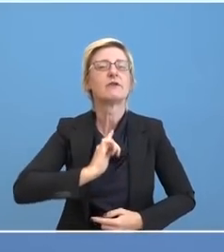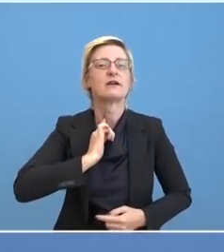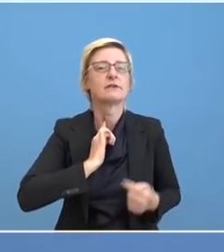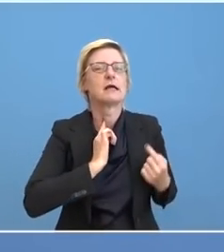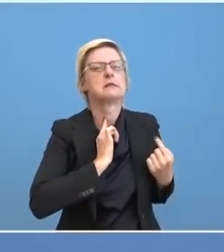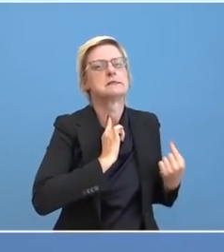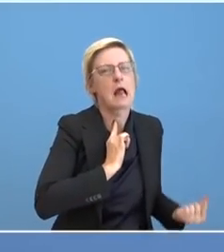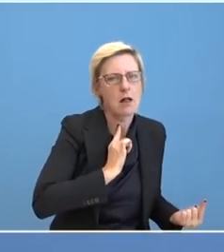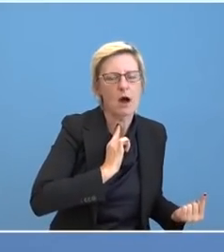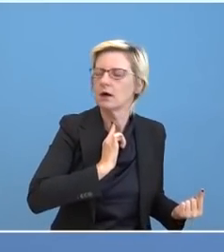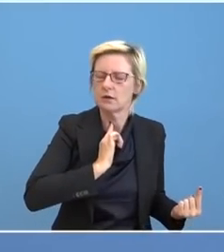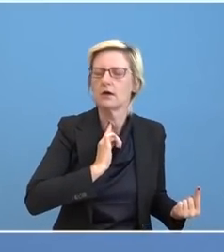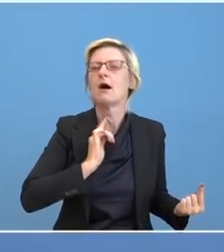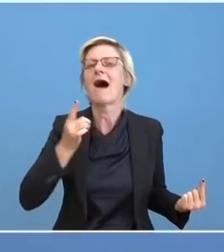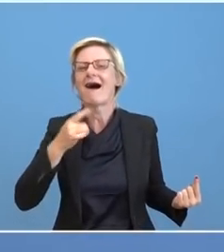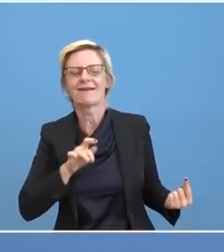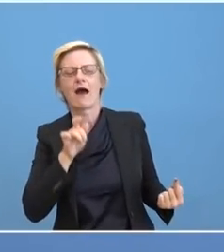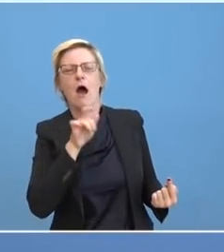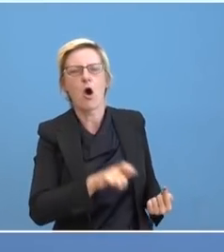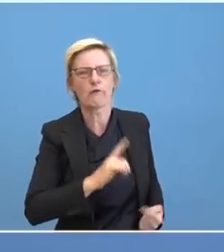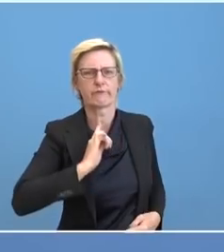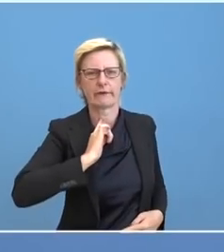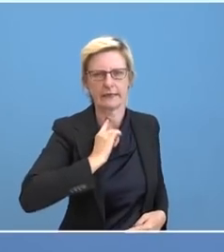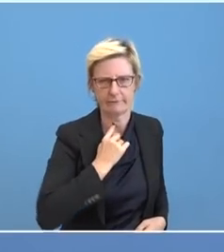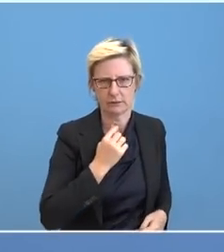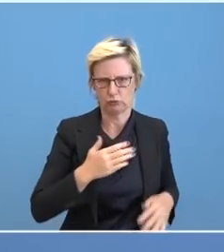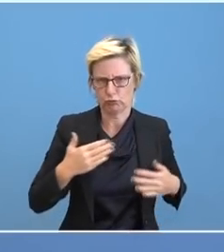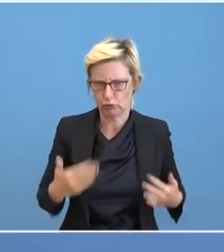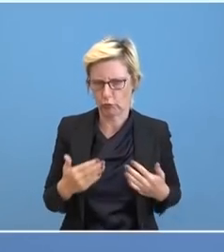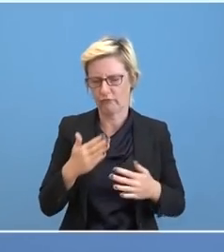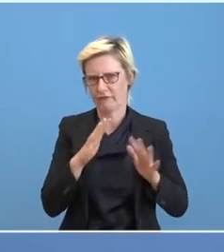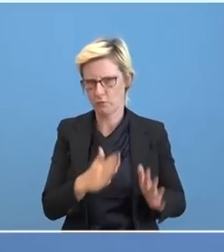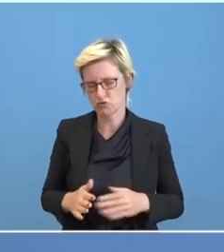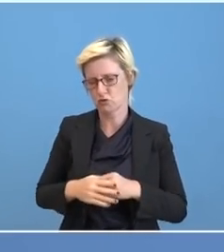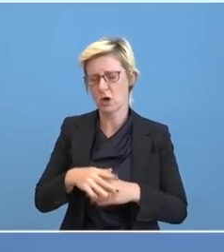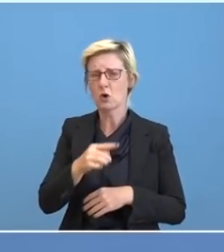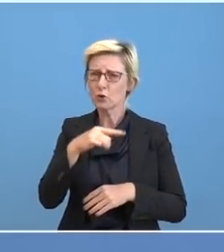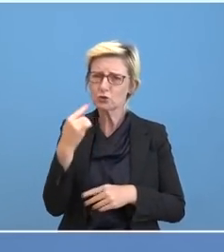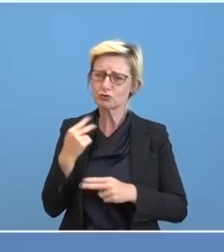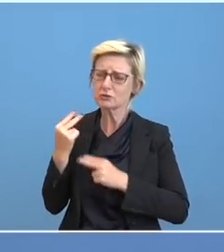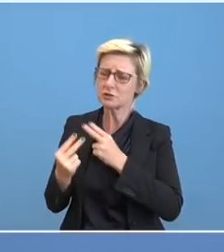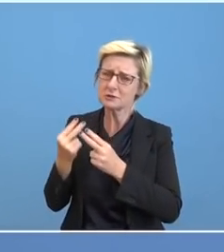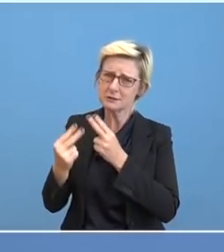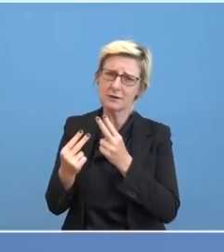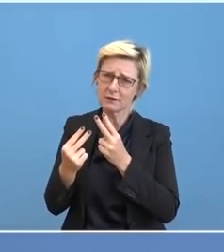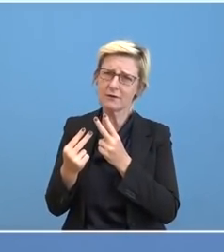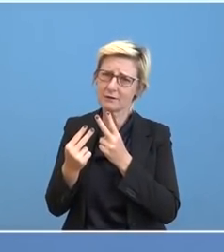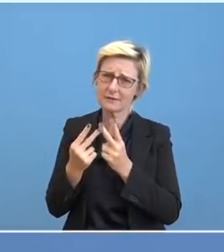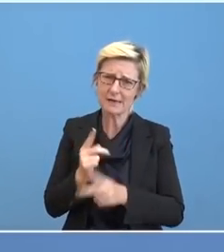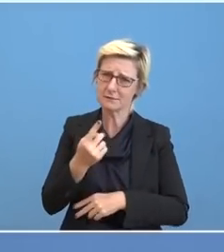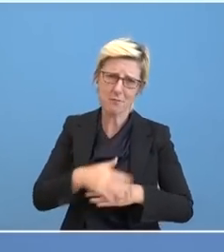Nawalny, ernsthaft vergiftet hat, wofür es leider in der jüngeren russischen Geschichte den einen oder anderen Beispielfall gibt.